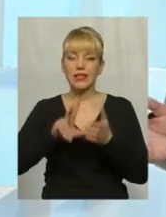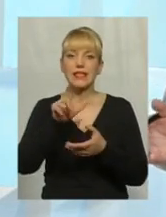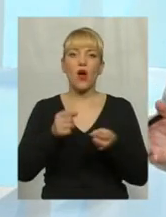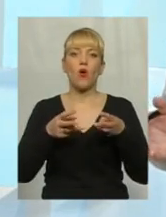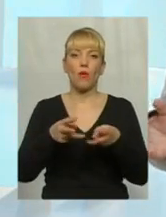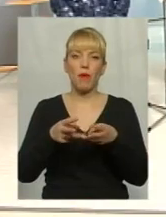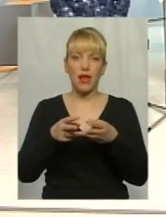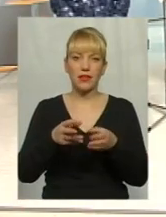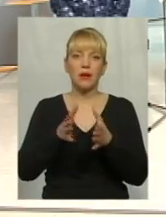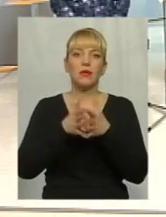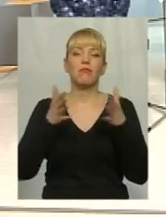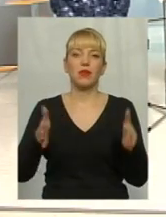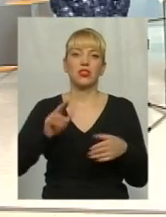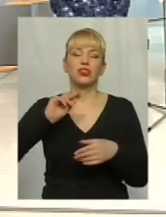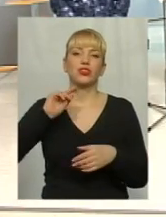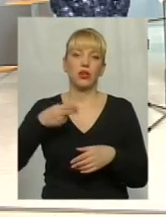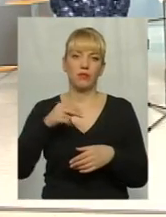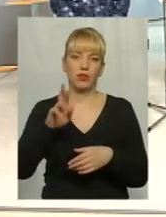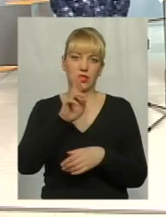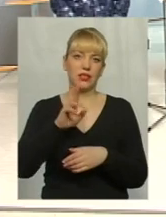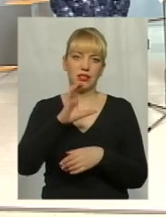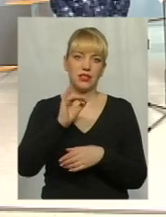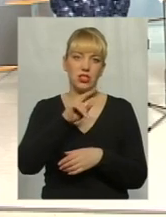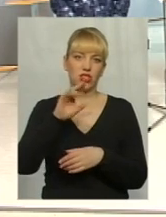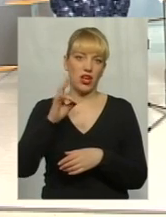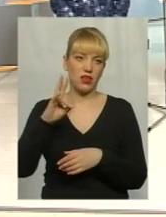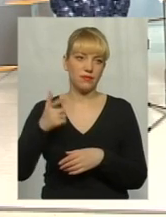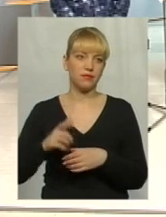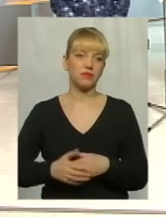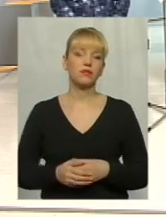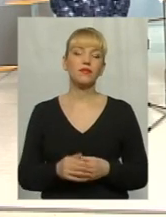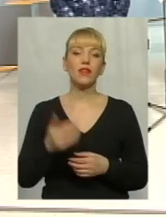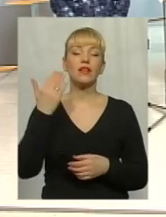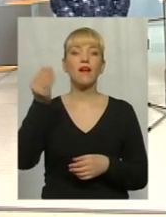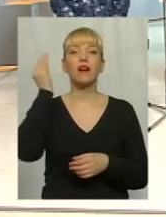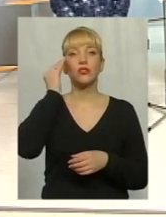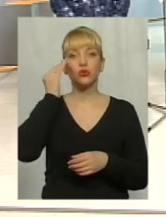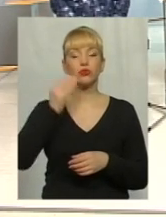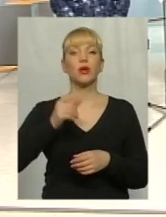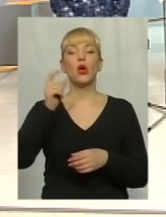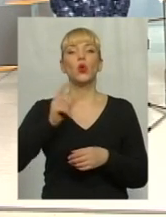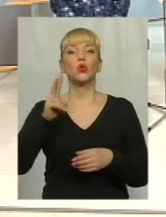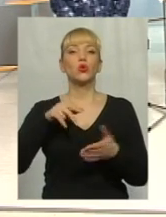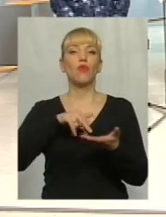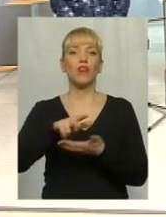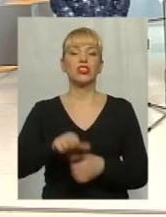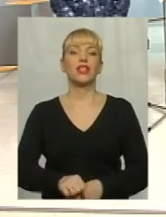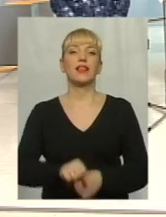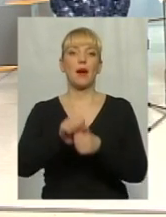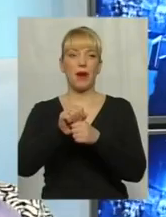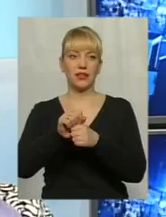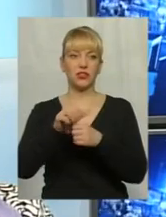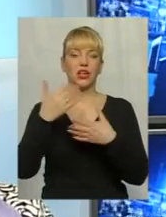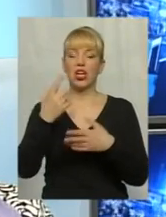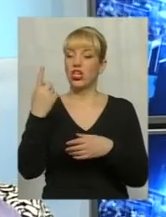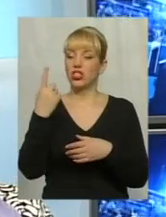теми. Пане Віталіо, скажіть, будь ласка, на вашу думку, все ж таки, от ті люди, які вийшли на Майдан, ну, ще тиждень